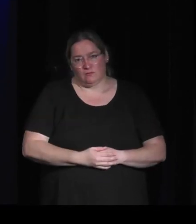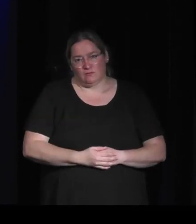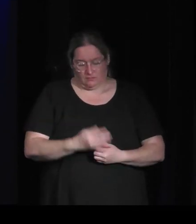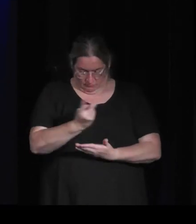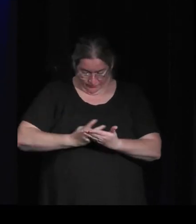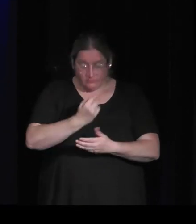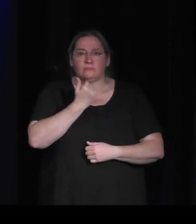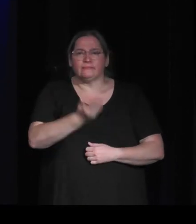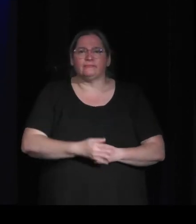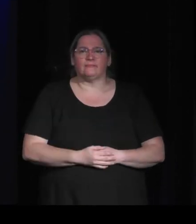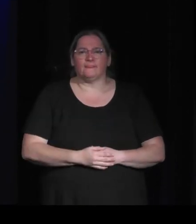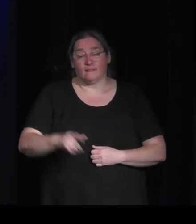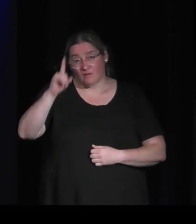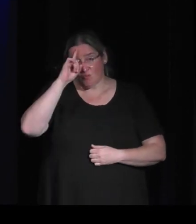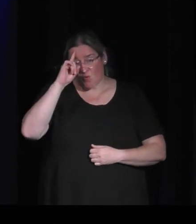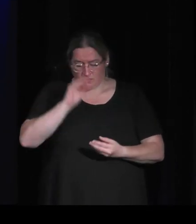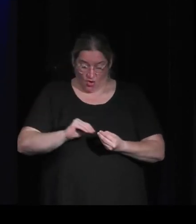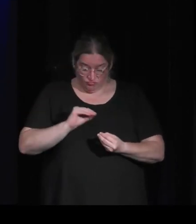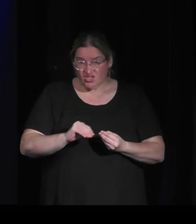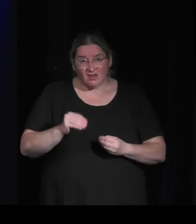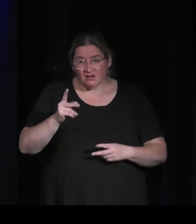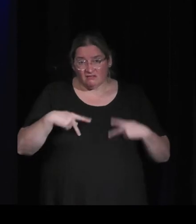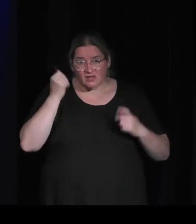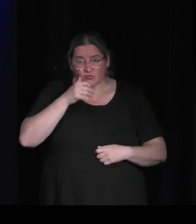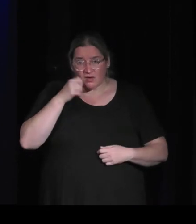pourquoi ils n'ont pas observé parce que c'est des objets du quotidien dont on se fiche.